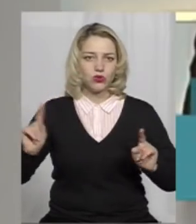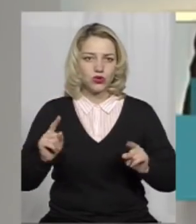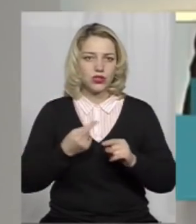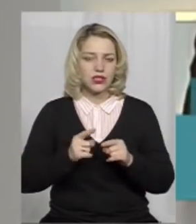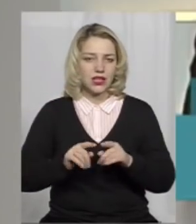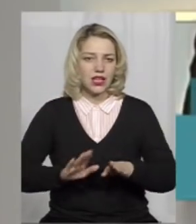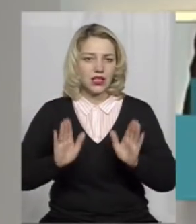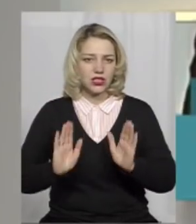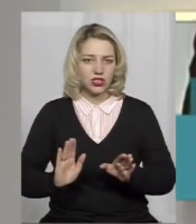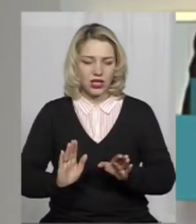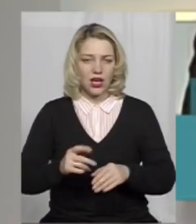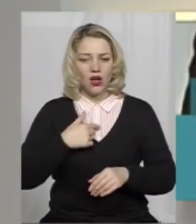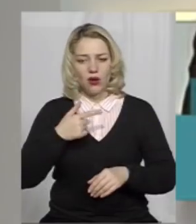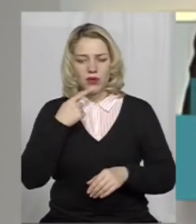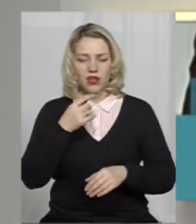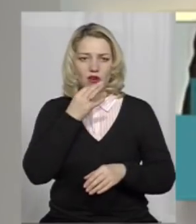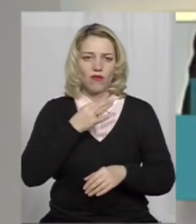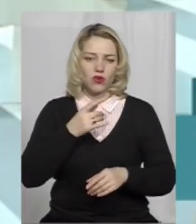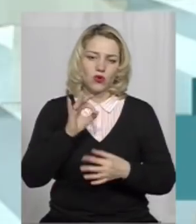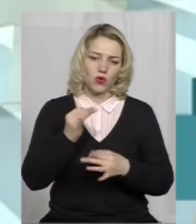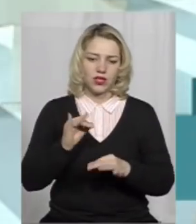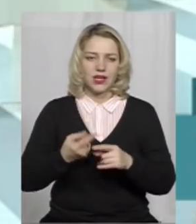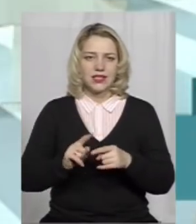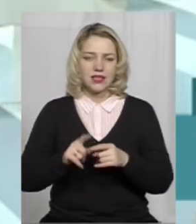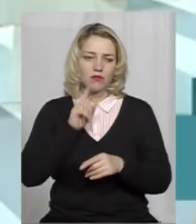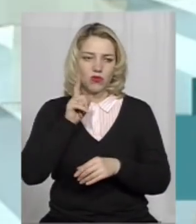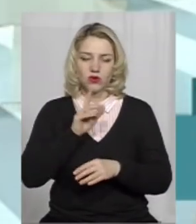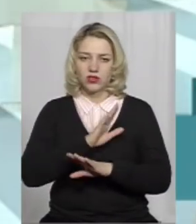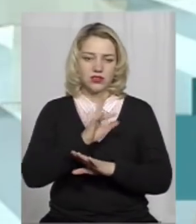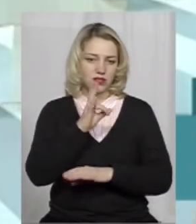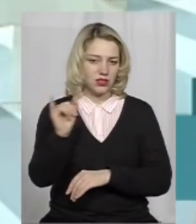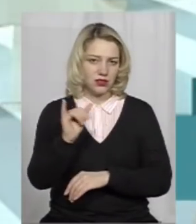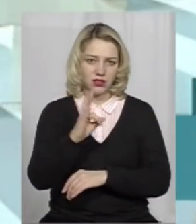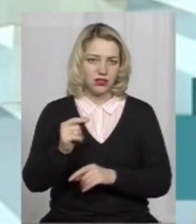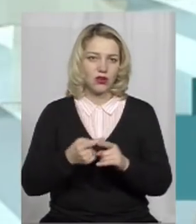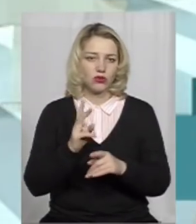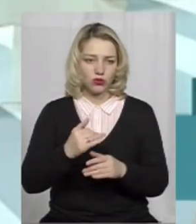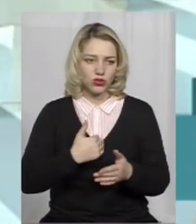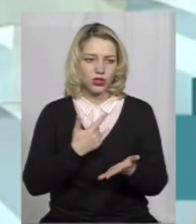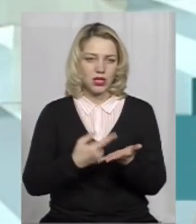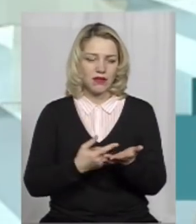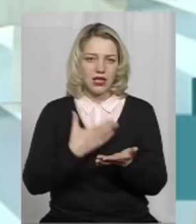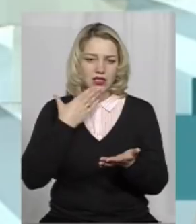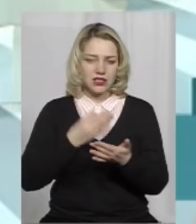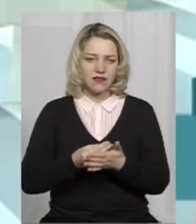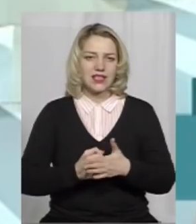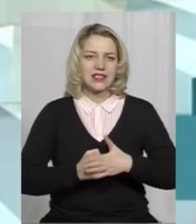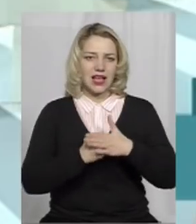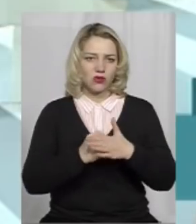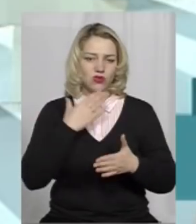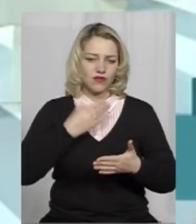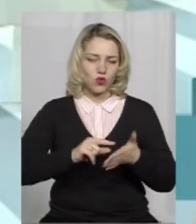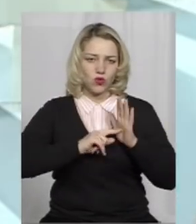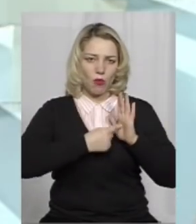що це не лише, мені кажуть, ой, це молодь. Ні, ні. Це ті, хто хоче підтвердити свій статус, свою